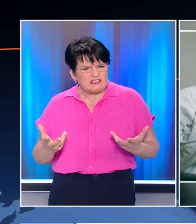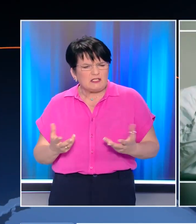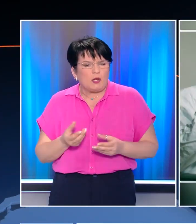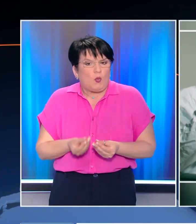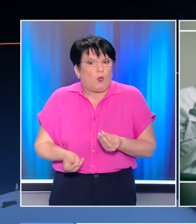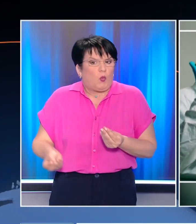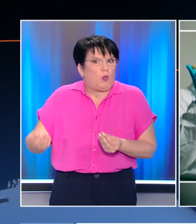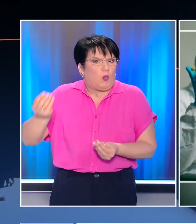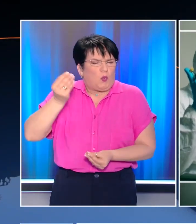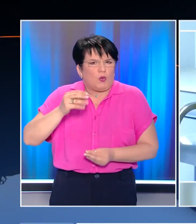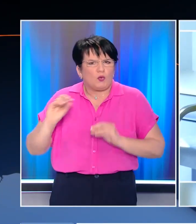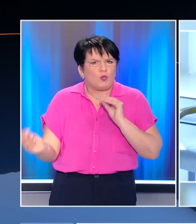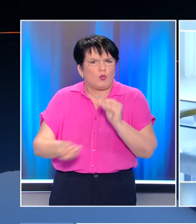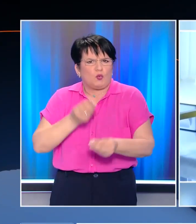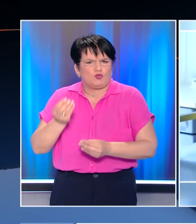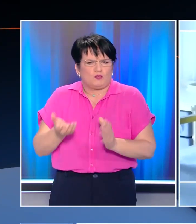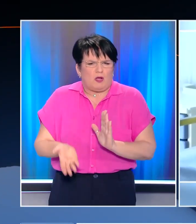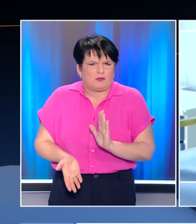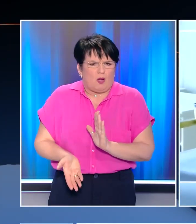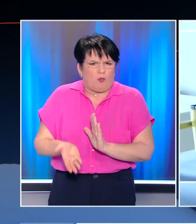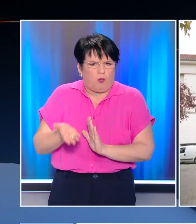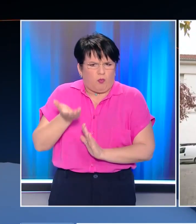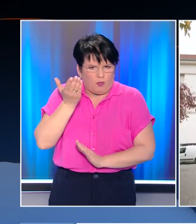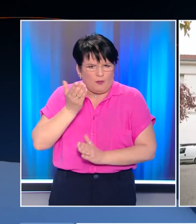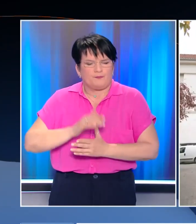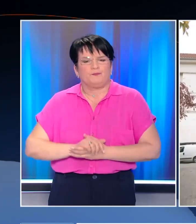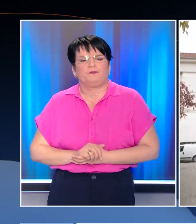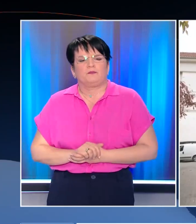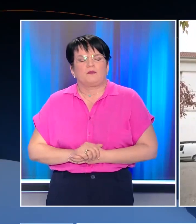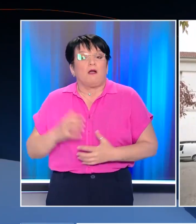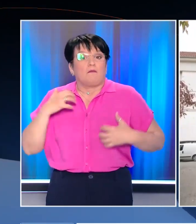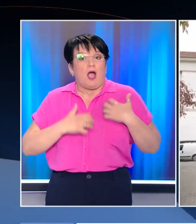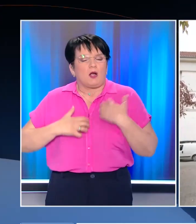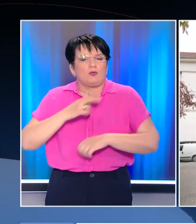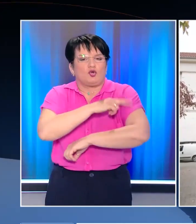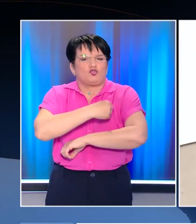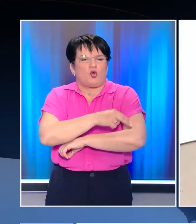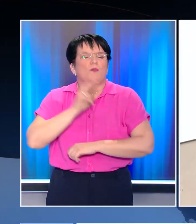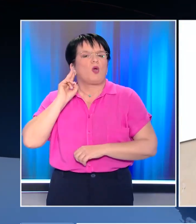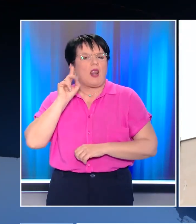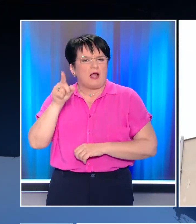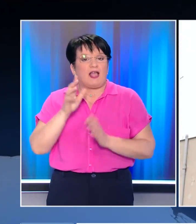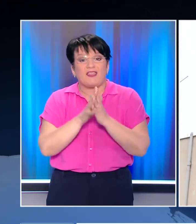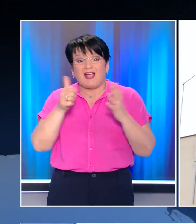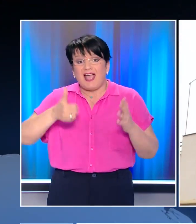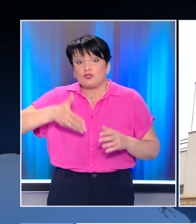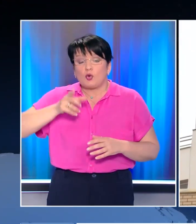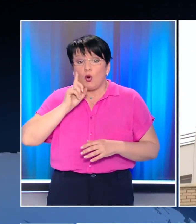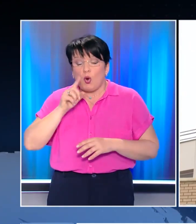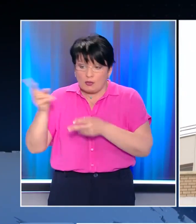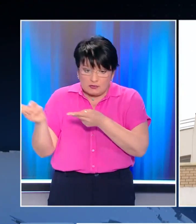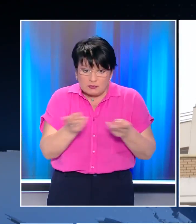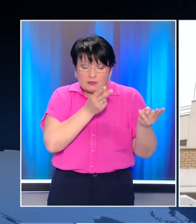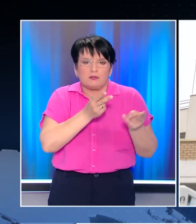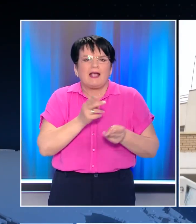αυξημένη αριθμό κοκρισμάτων. Συναγερμός είμανε στο νοσοκομείο της Λάρισας όταν μια 16χρονη εισήχθηκε